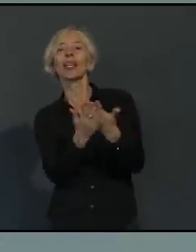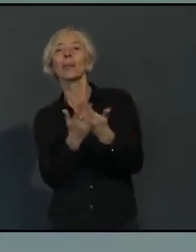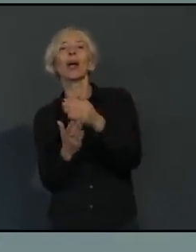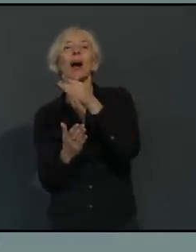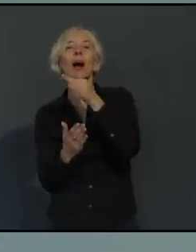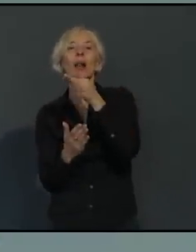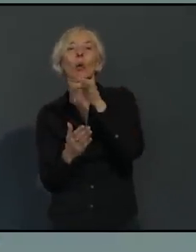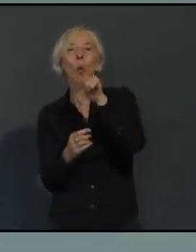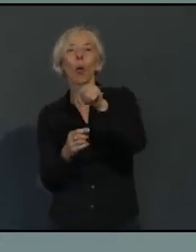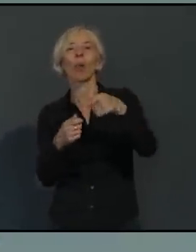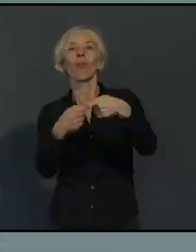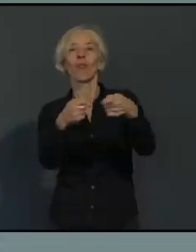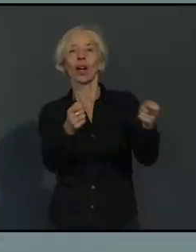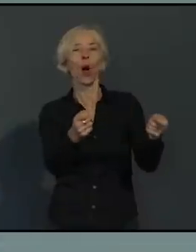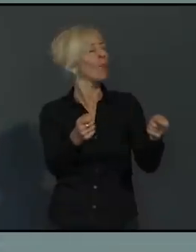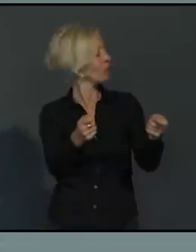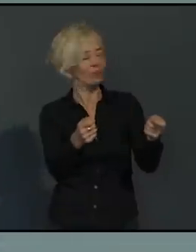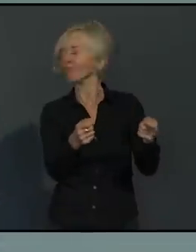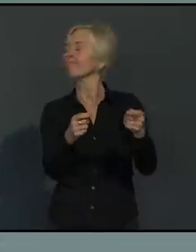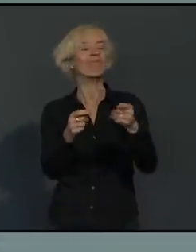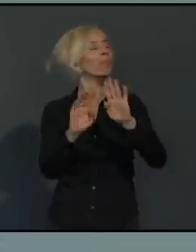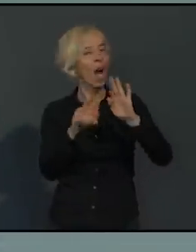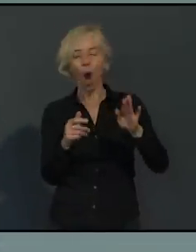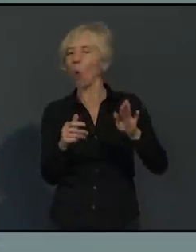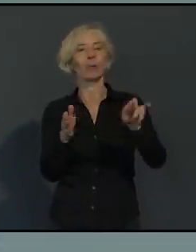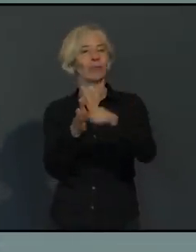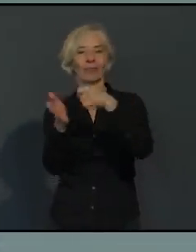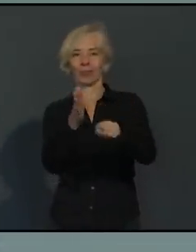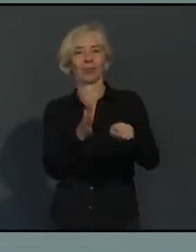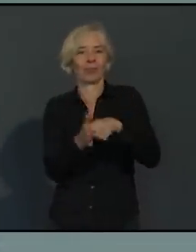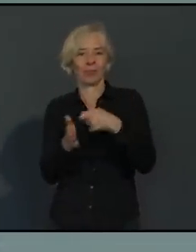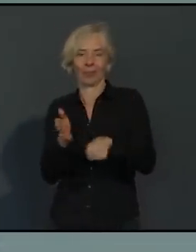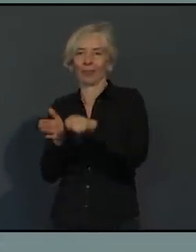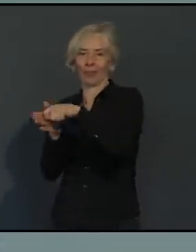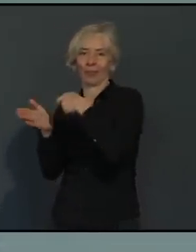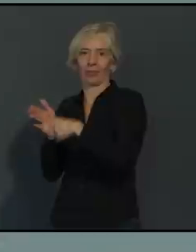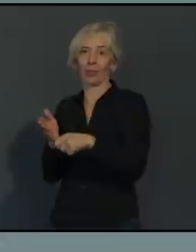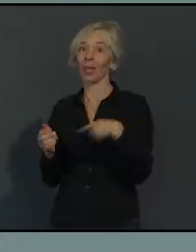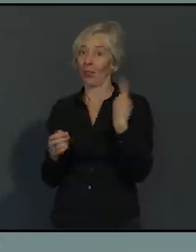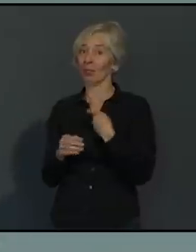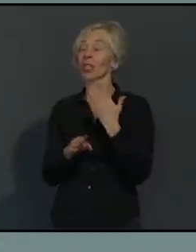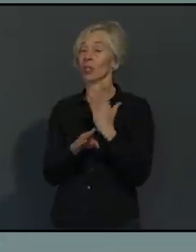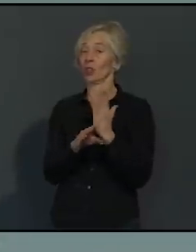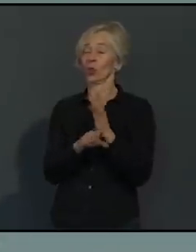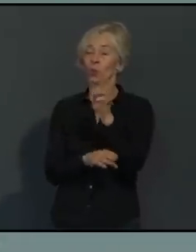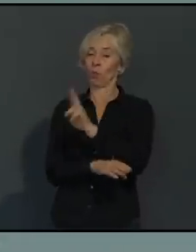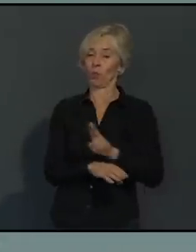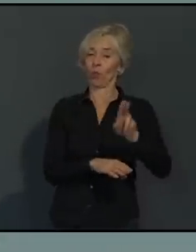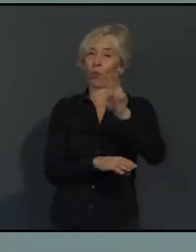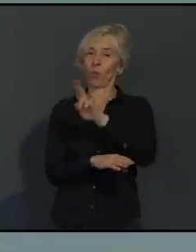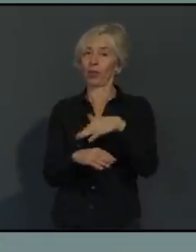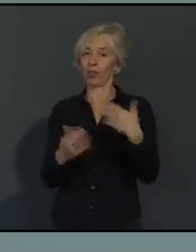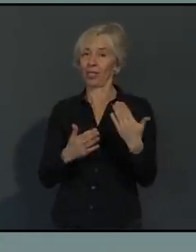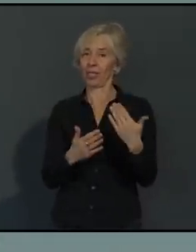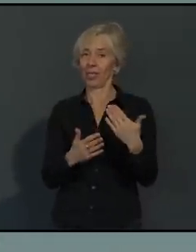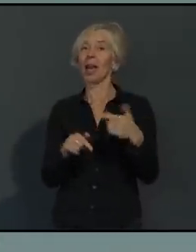den letzten Tagen beobachten mussten, dass es einfach verschiedene Hotspots gibt, vor allem auch in der Innenstadt, aber auch beispielsweise,